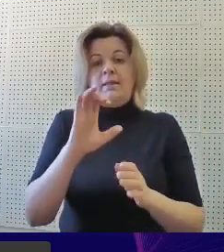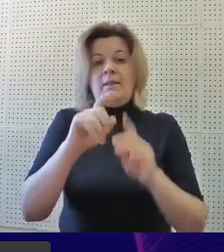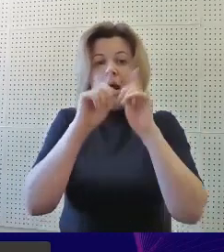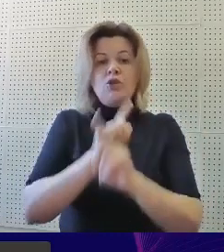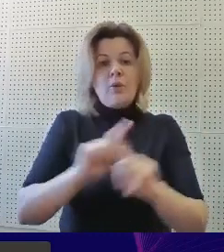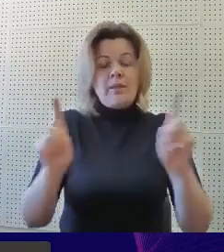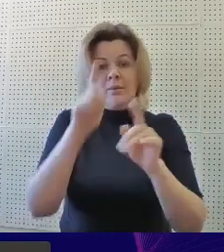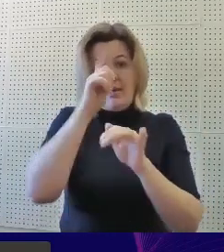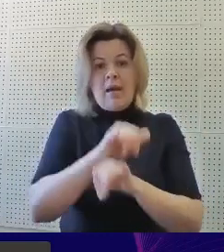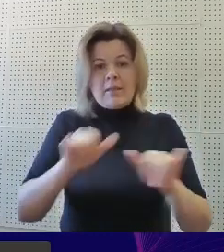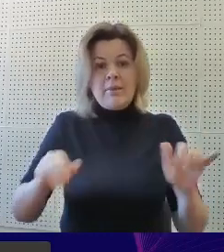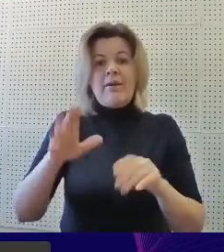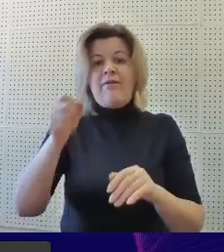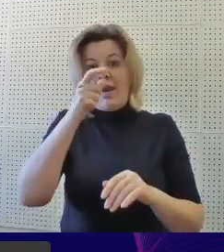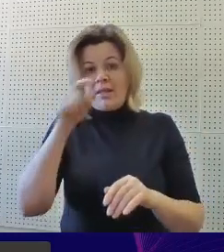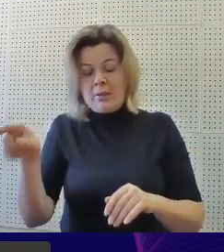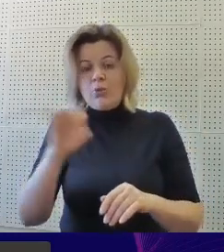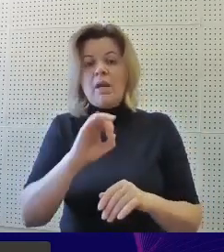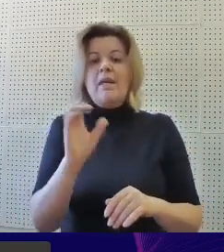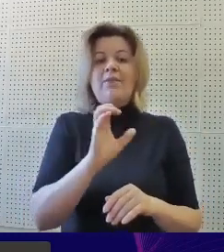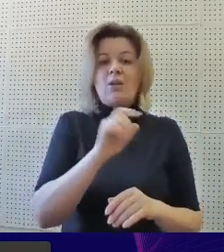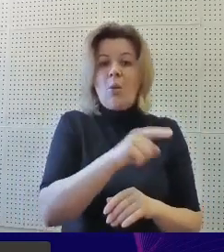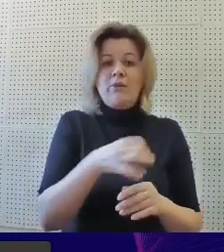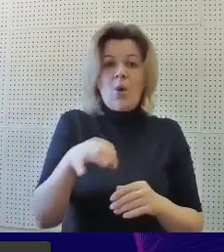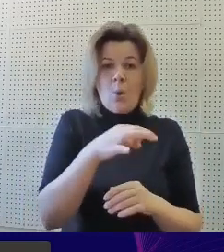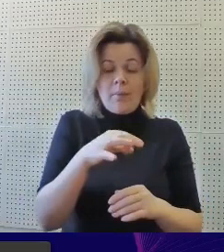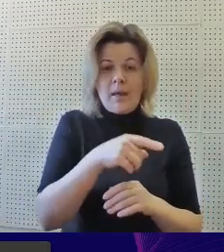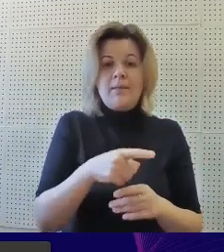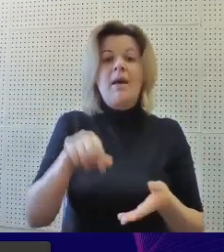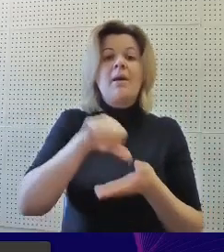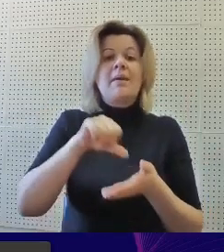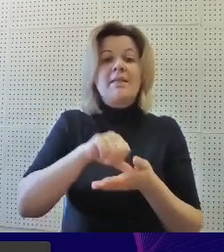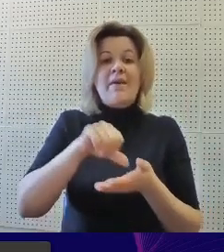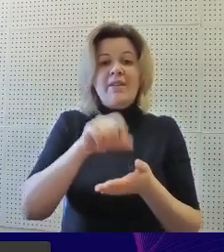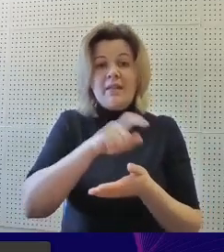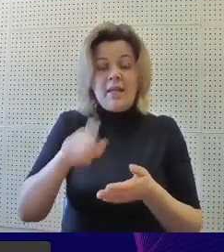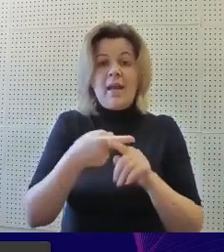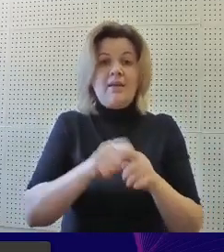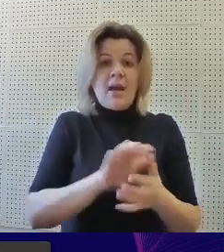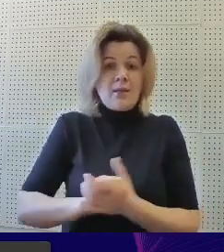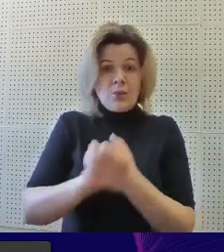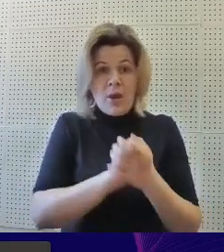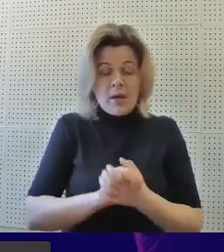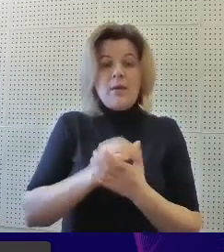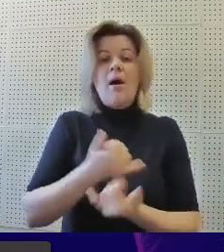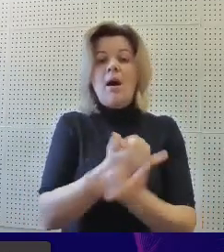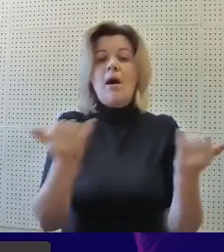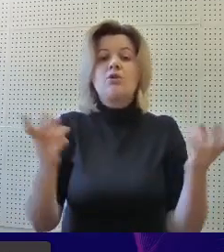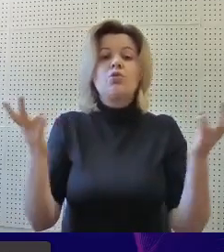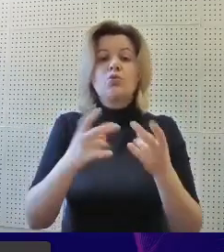особенностями развития в Екатеринбурге и Свердловской области. Представители ассоциации оказывают